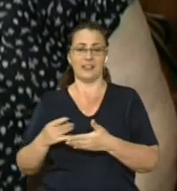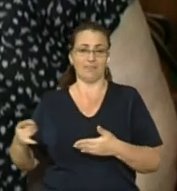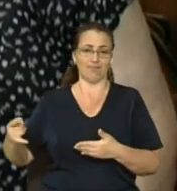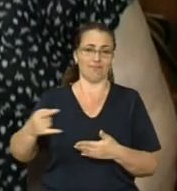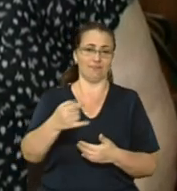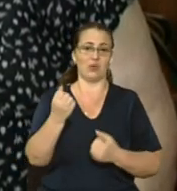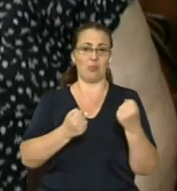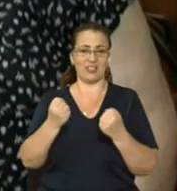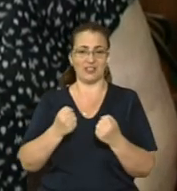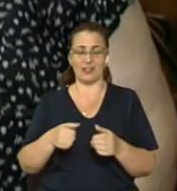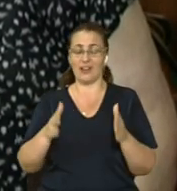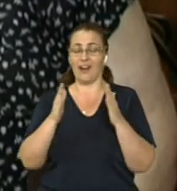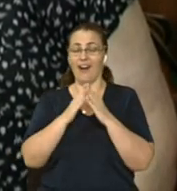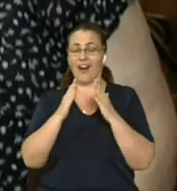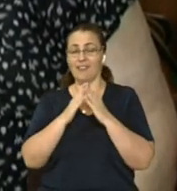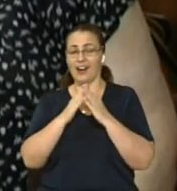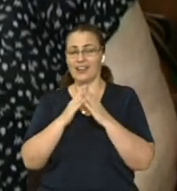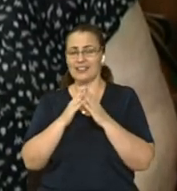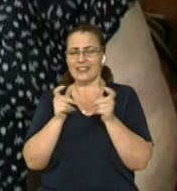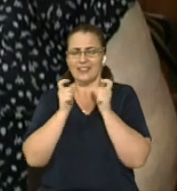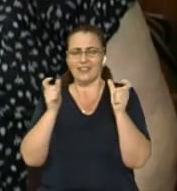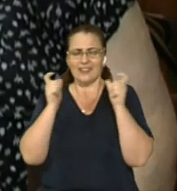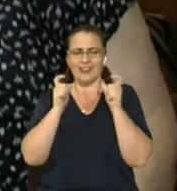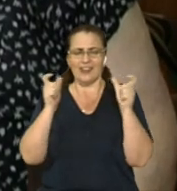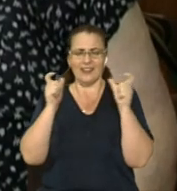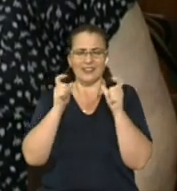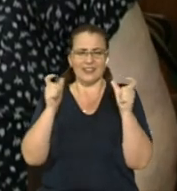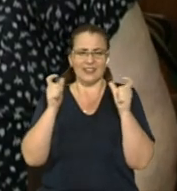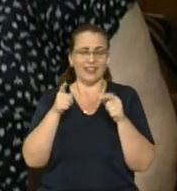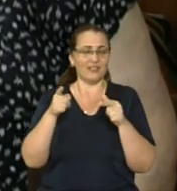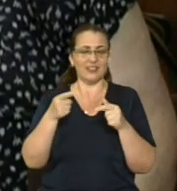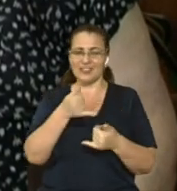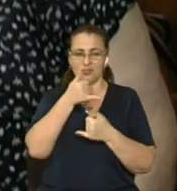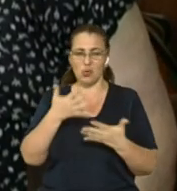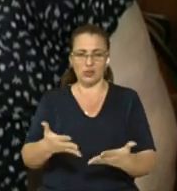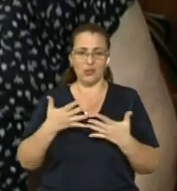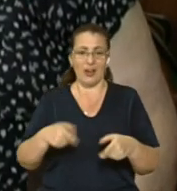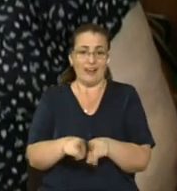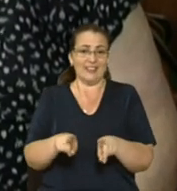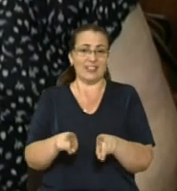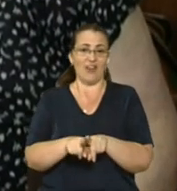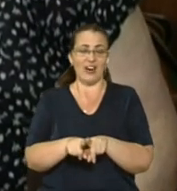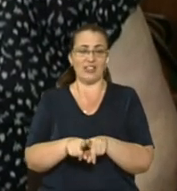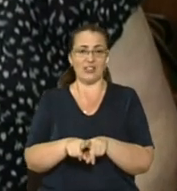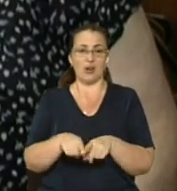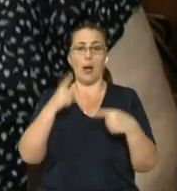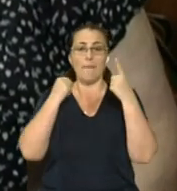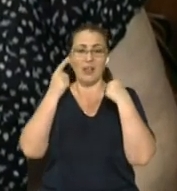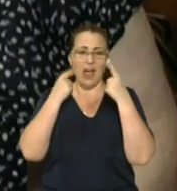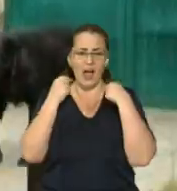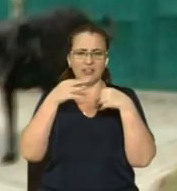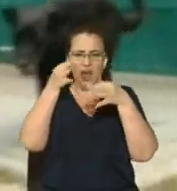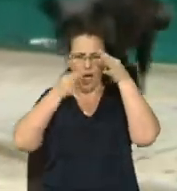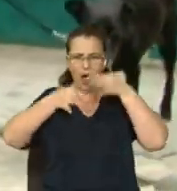В хаті той такий писк, ви собі не можете видати, от таке враження, що плаче ревними